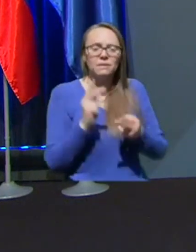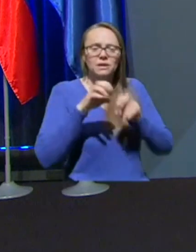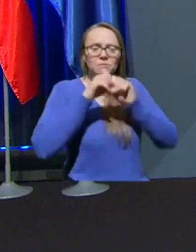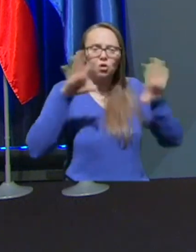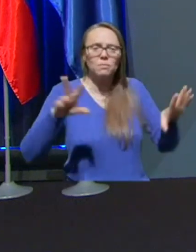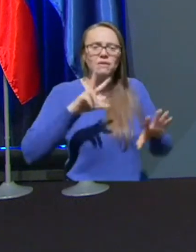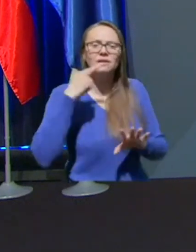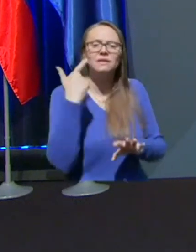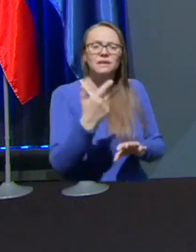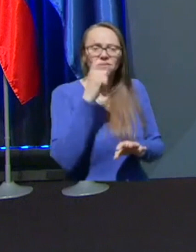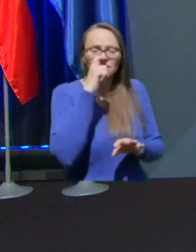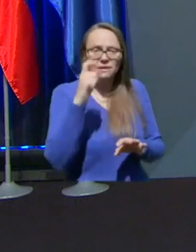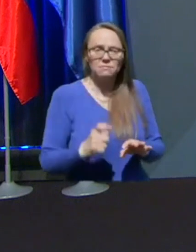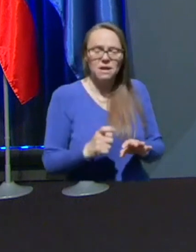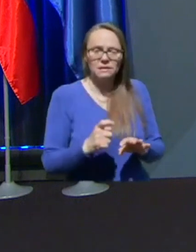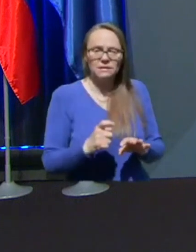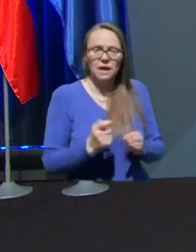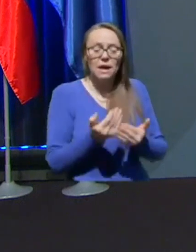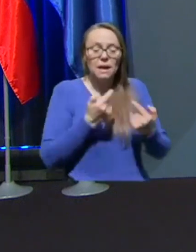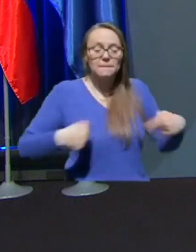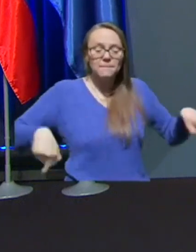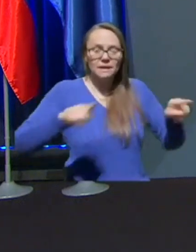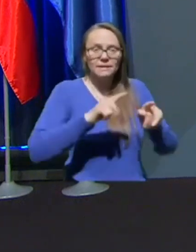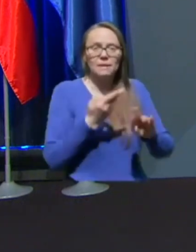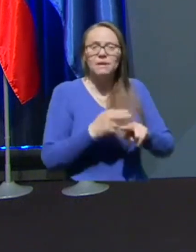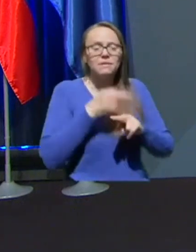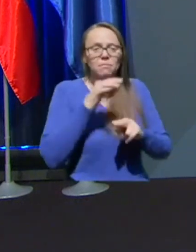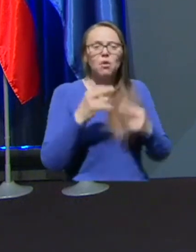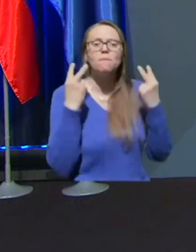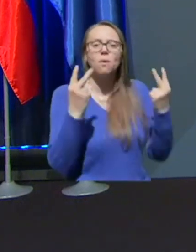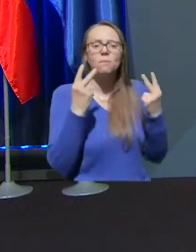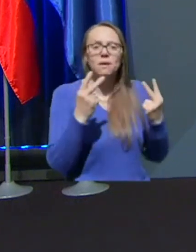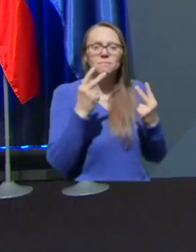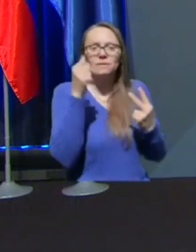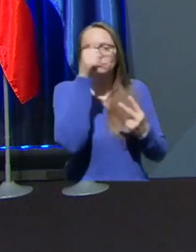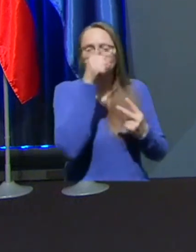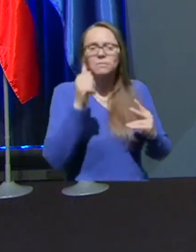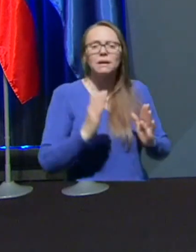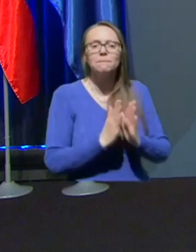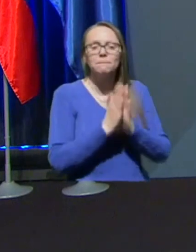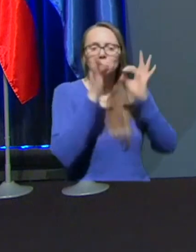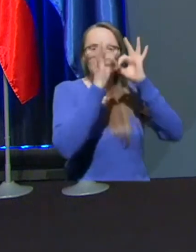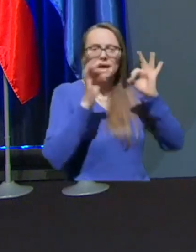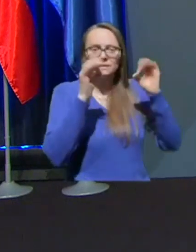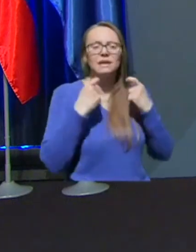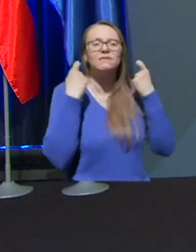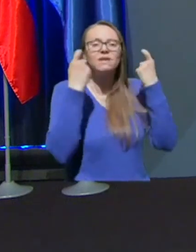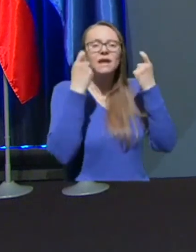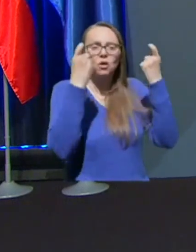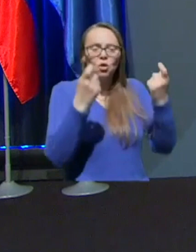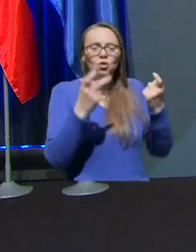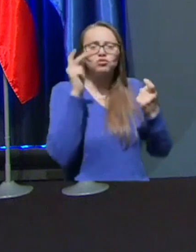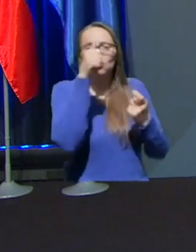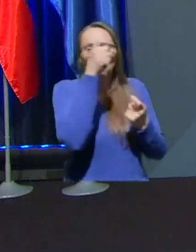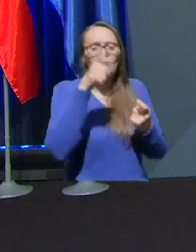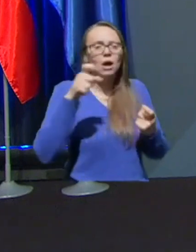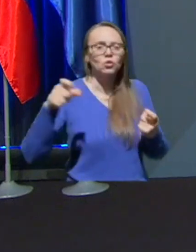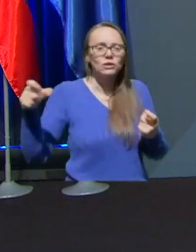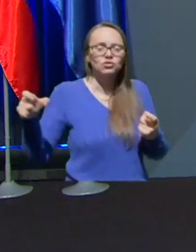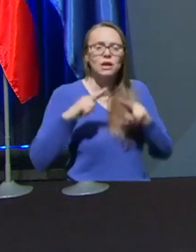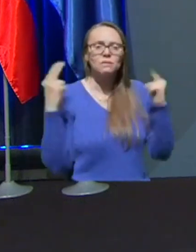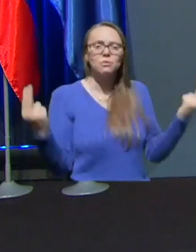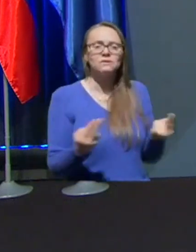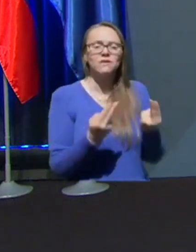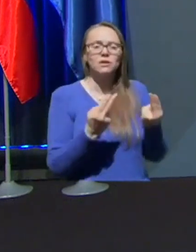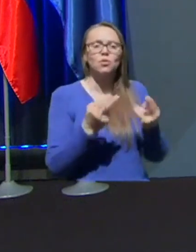marca. Pred nami je najpomembnejši kreščanski praznik Velika noč, ko katoličani po svetu praznujemo